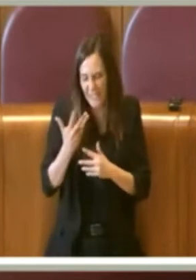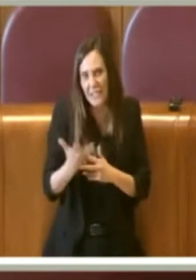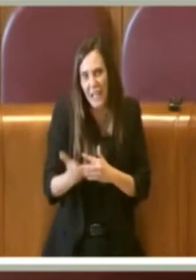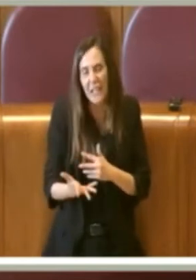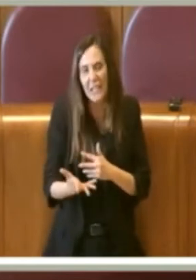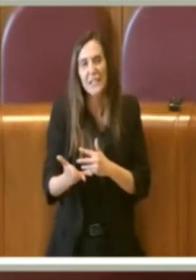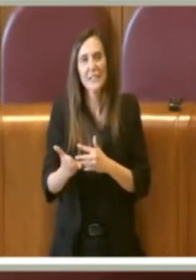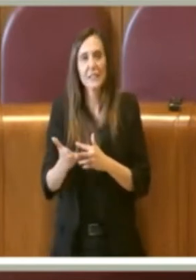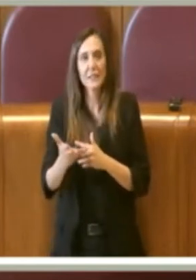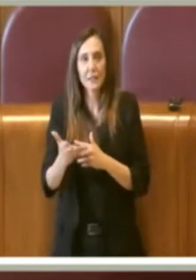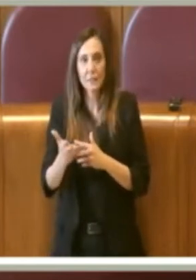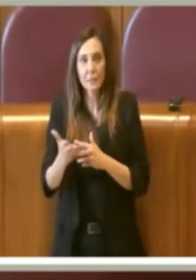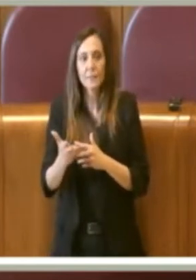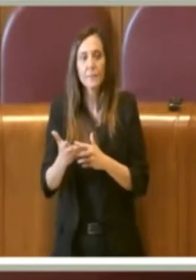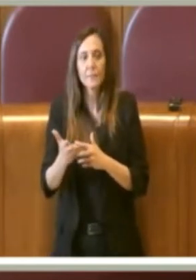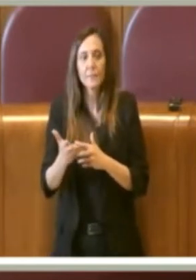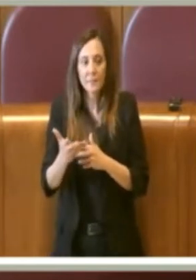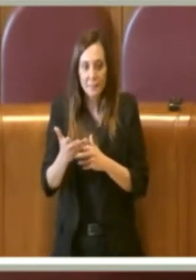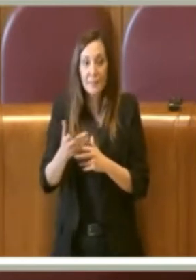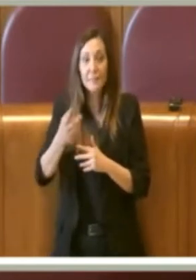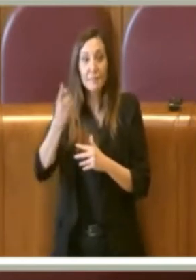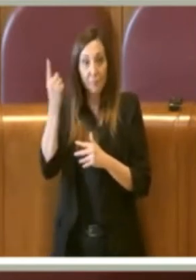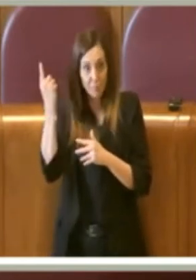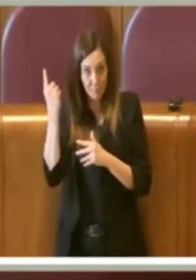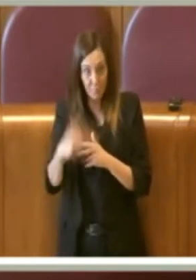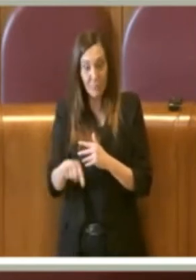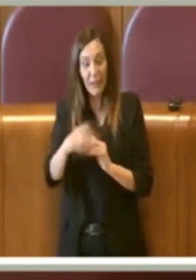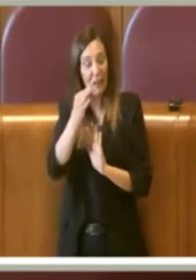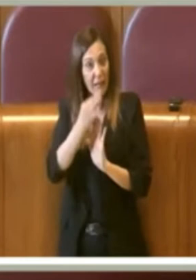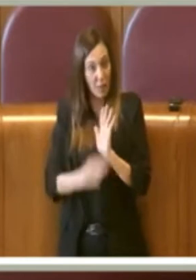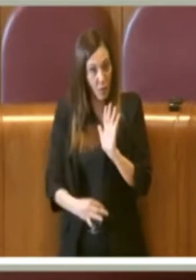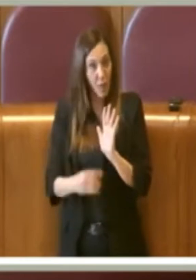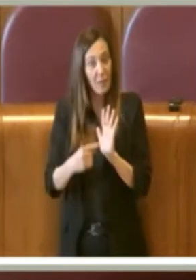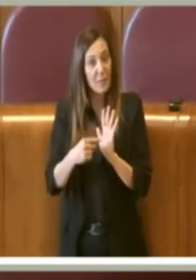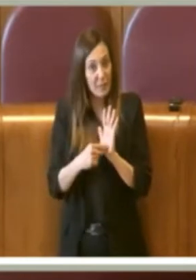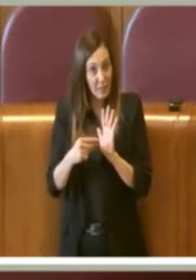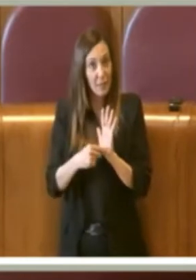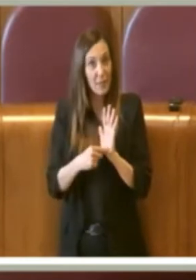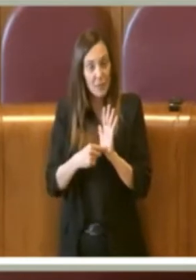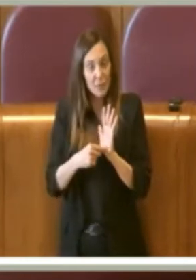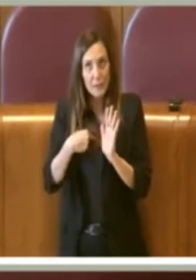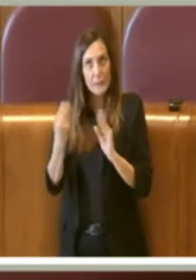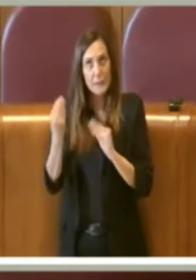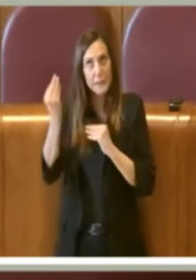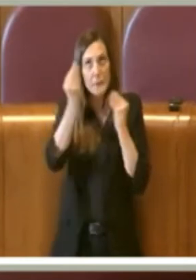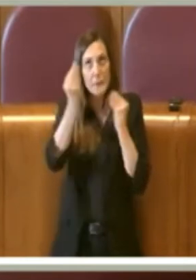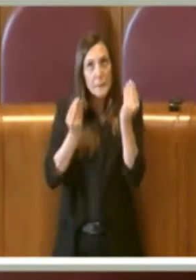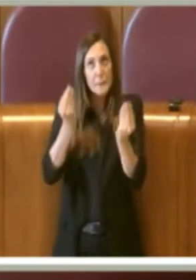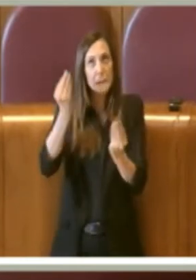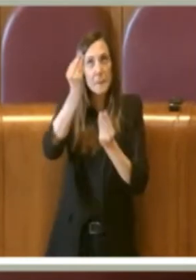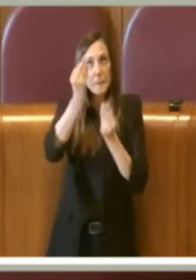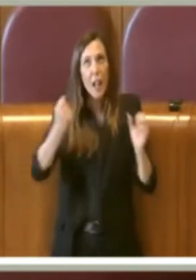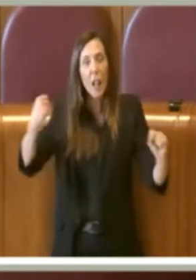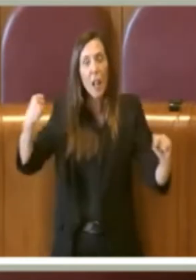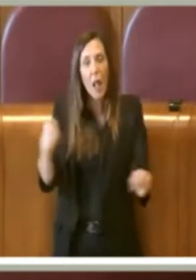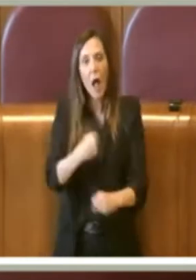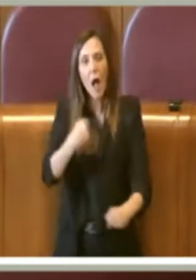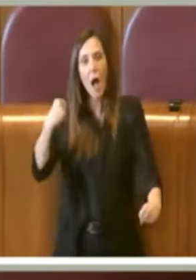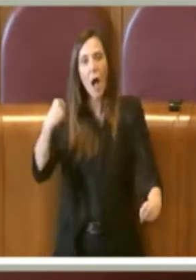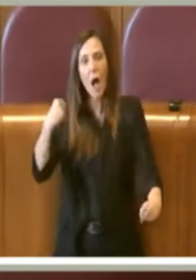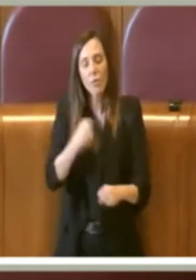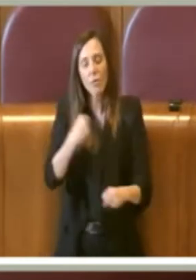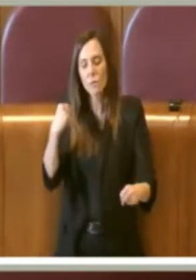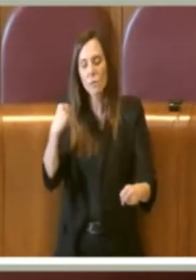la vecchiaia di questo regolamento abbiamo pensato immediatamente di lavorarci e